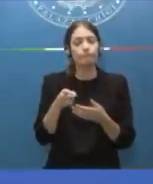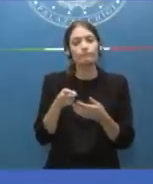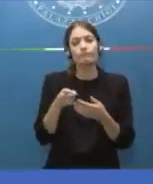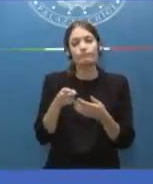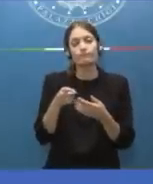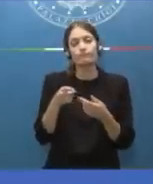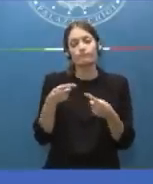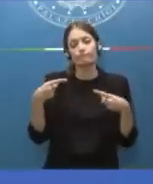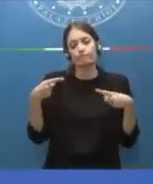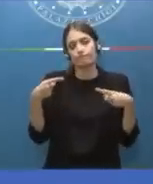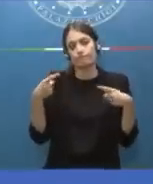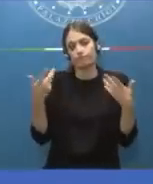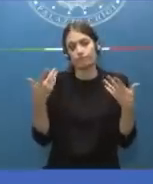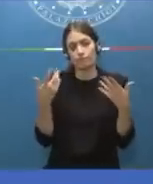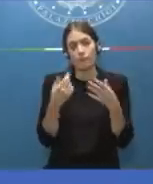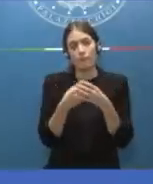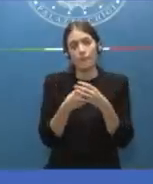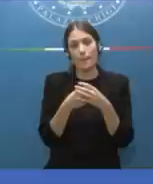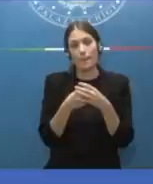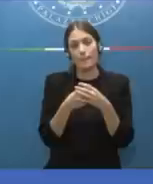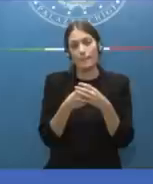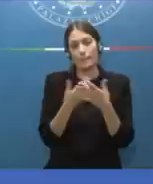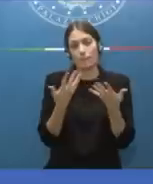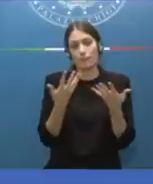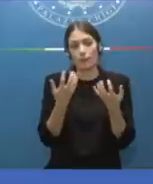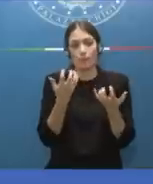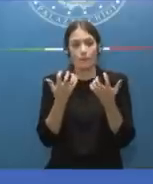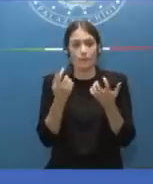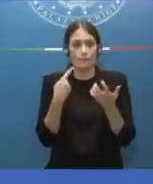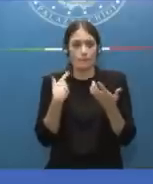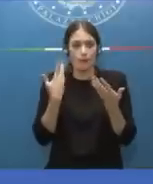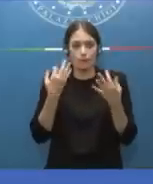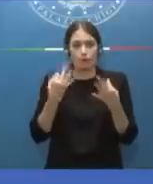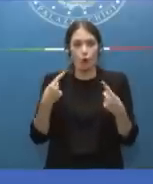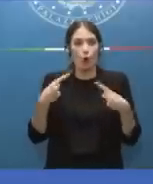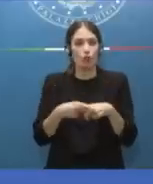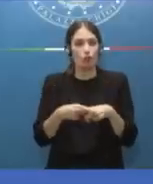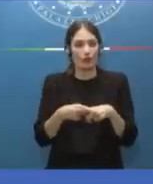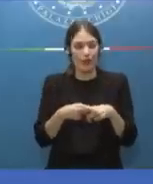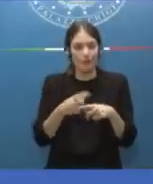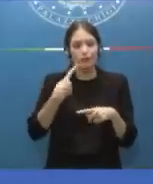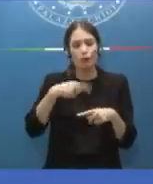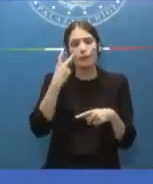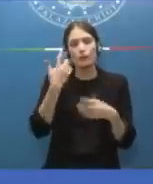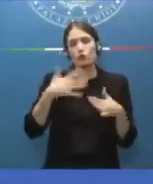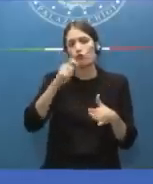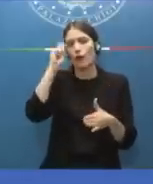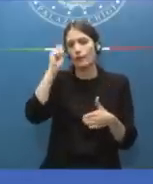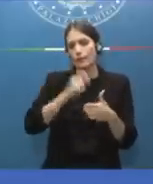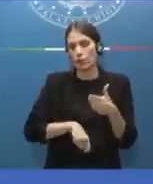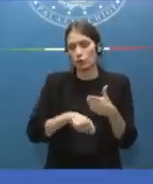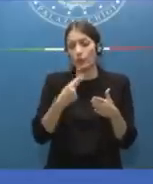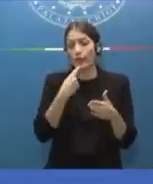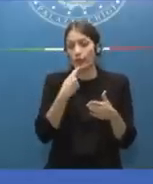specifica. Abbiamo previsto una sanzione abbastanza significativa per chi